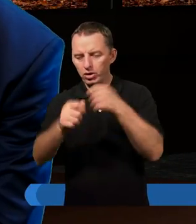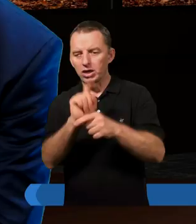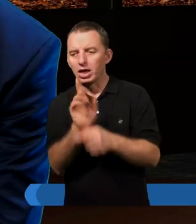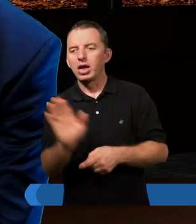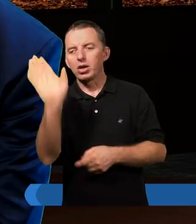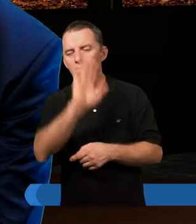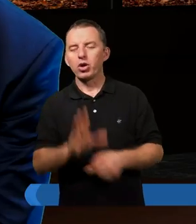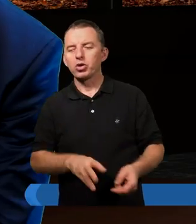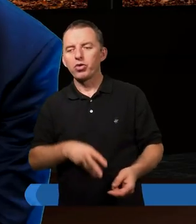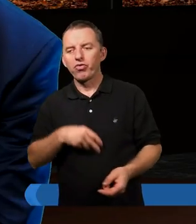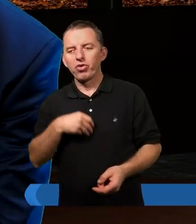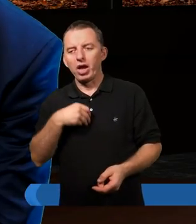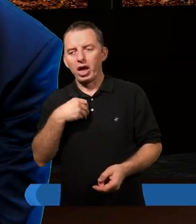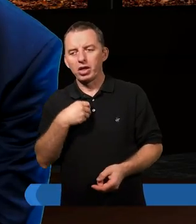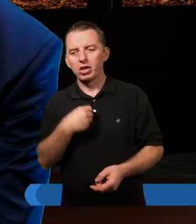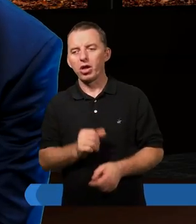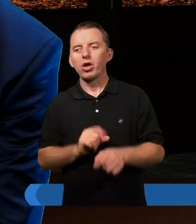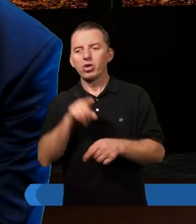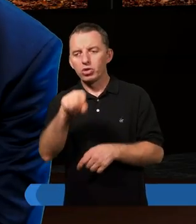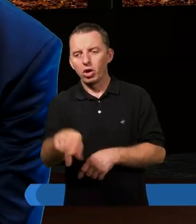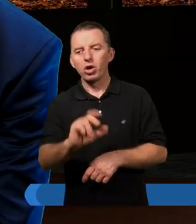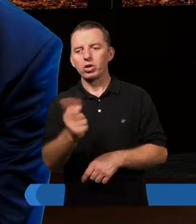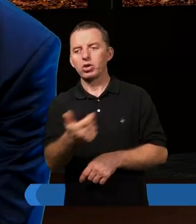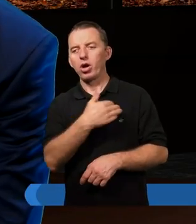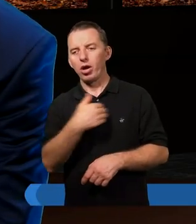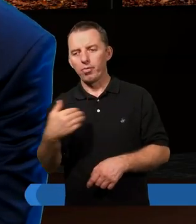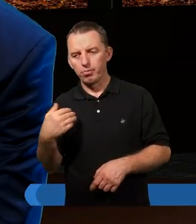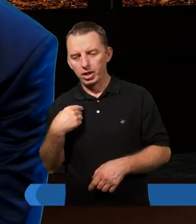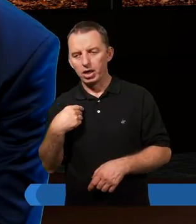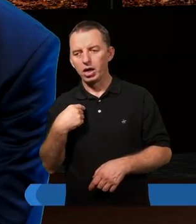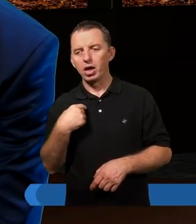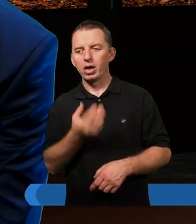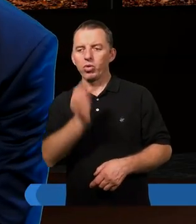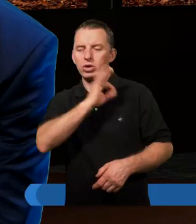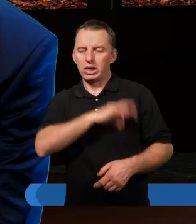świętość to nie jest to, co my uzyskujemy,